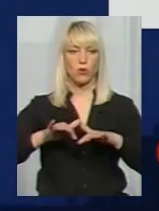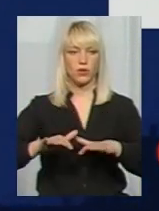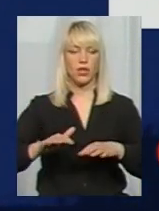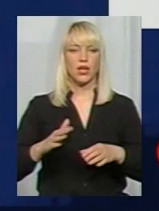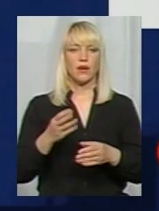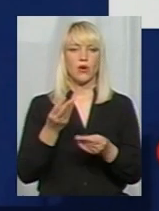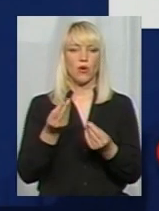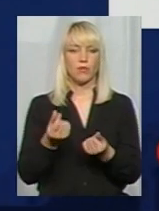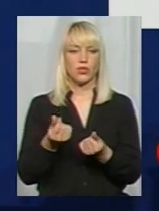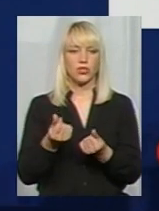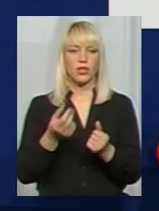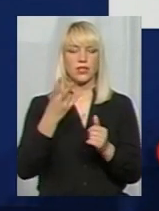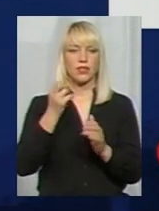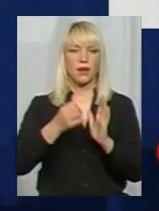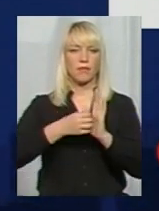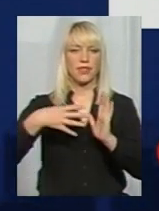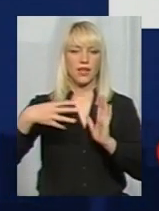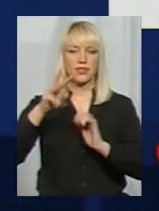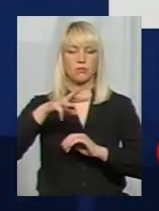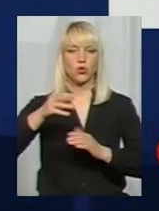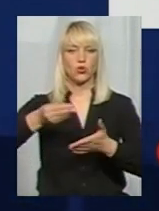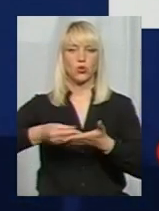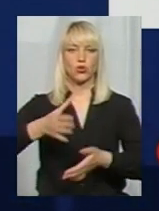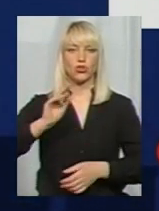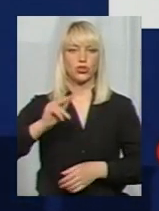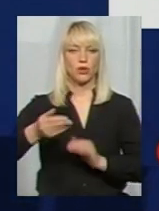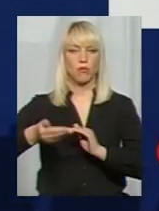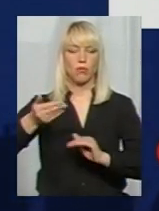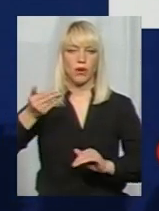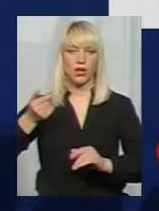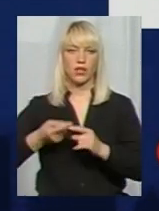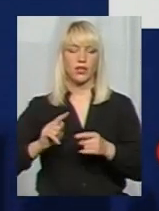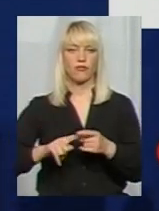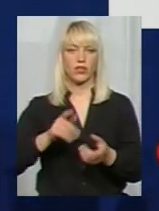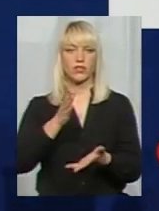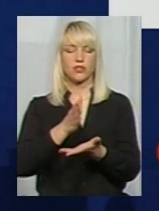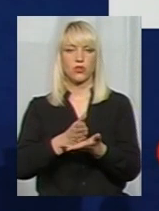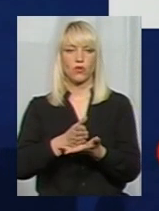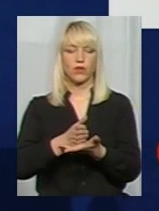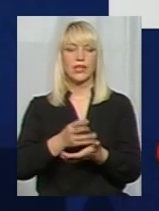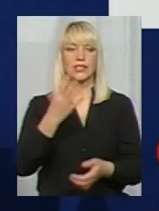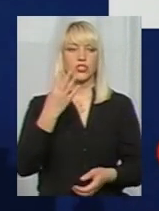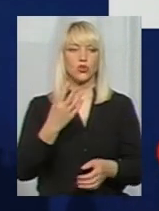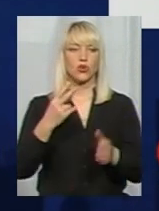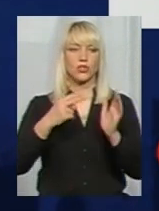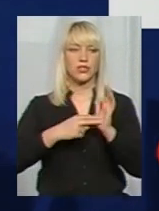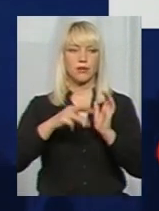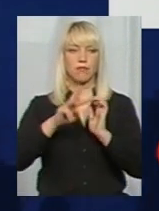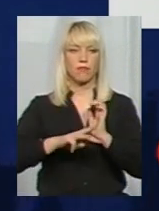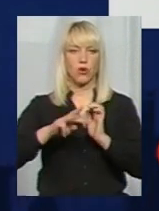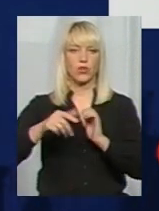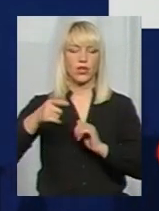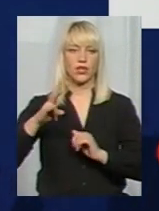обійшлась на 15 мільйонів дорожця попередньої і становила майже, як ви зауважили, 47 мільйонів гривень.